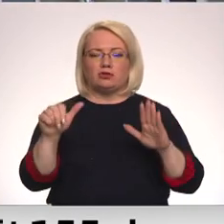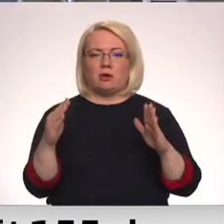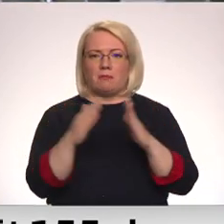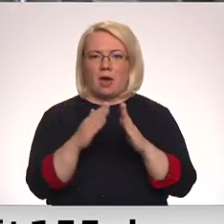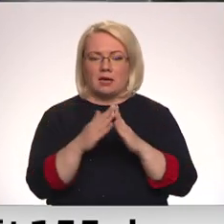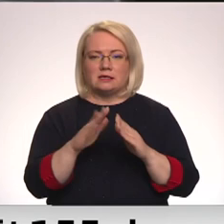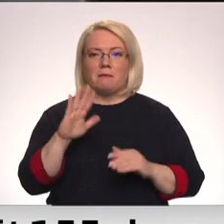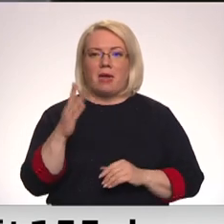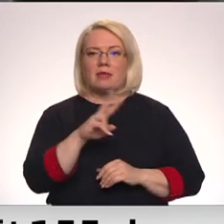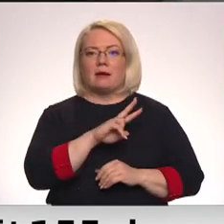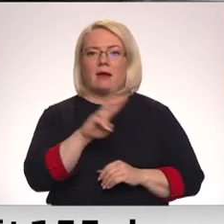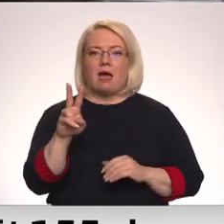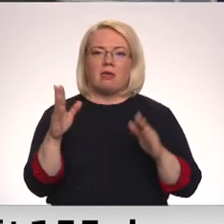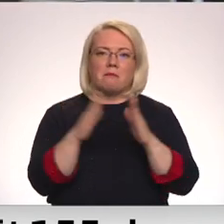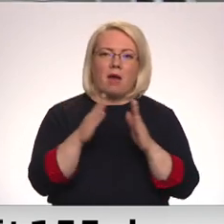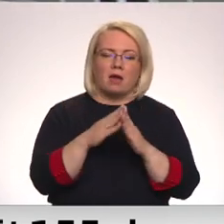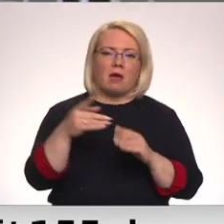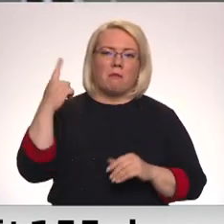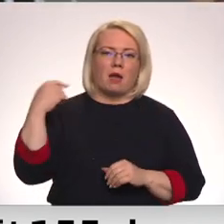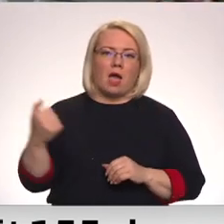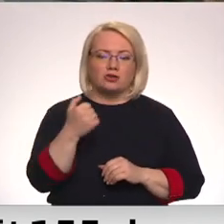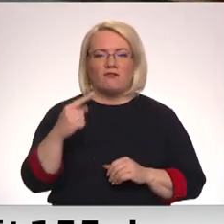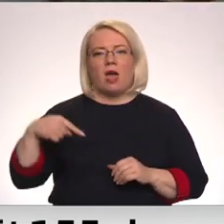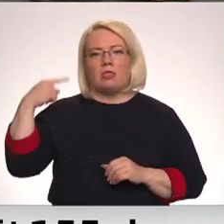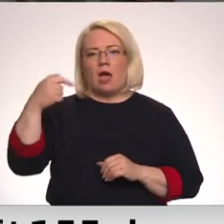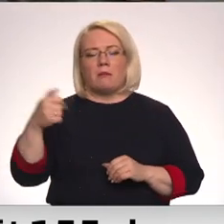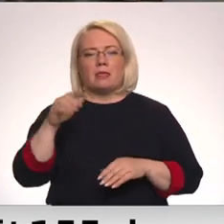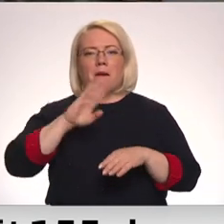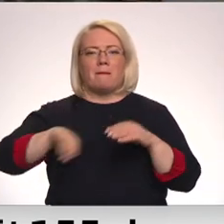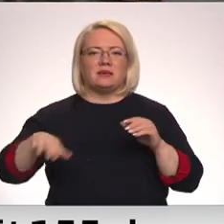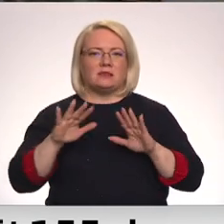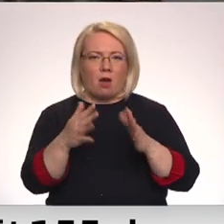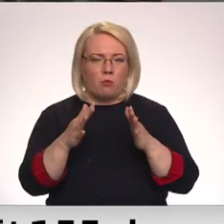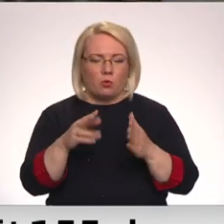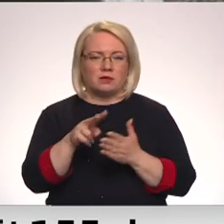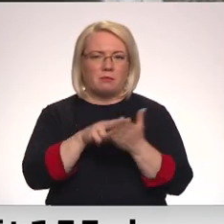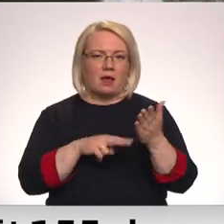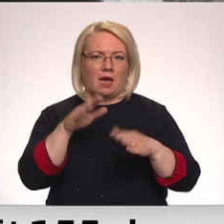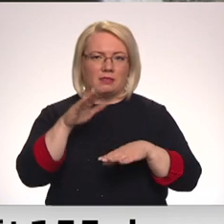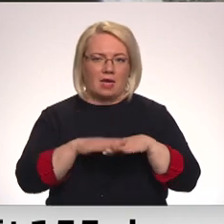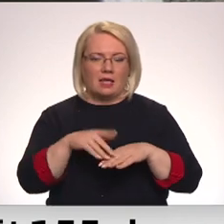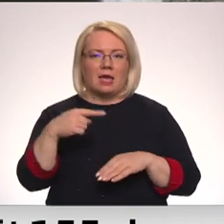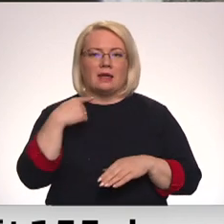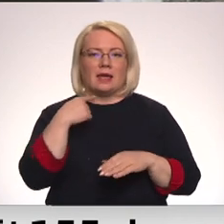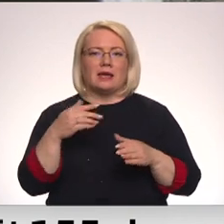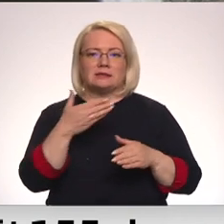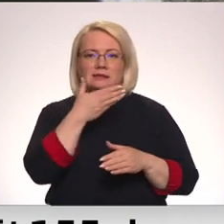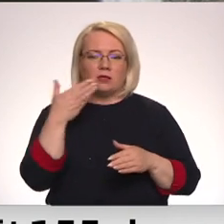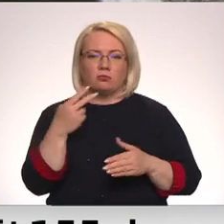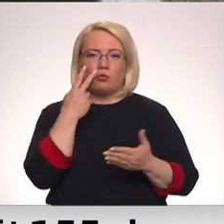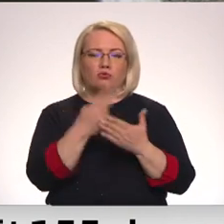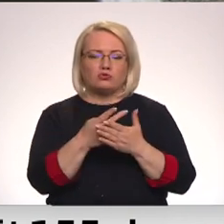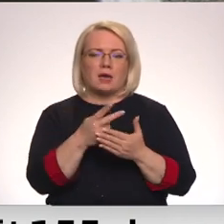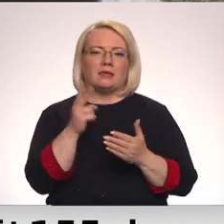kāda māja pagājušajā gadā vai nākamajā gadā paliktu bez siltuma parādu dēļ, uzņemums Rīgas siltums uztvēra kā pārmetumu. Parādniekiem